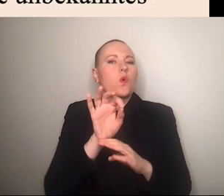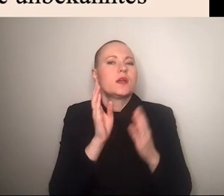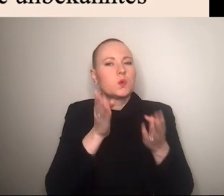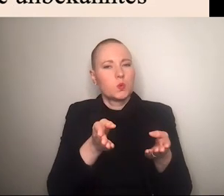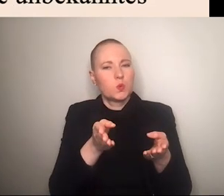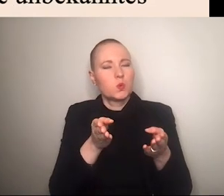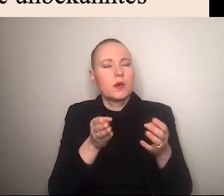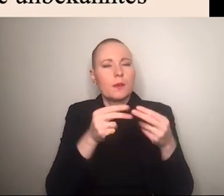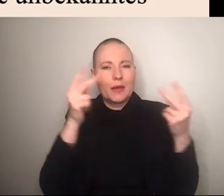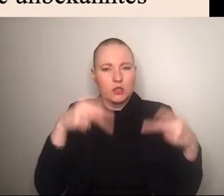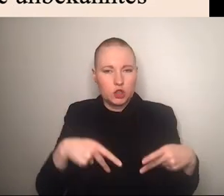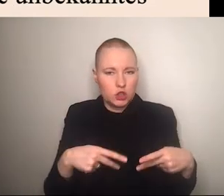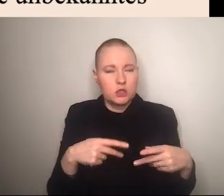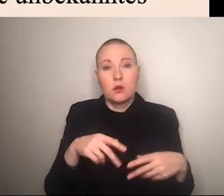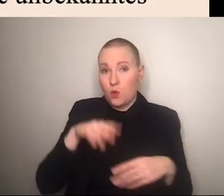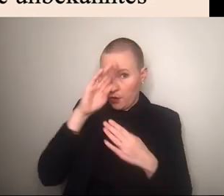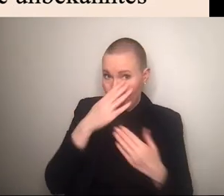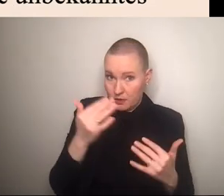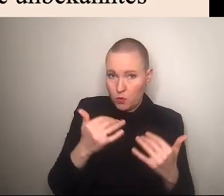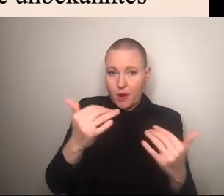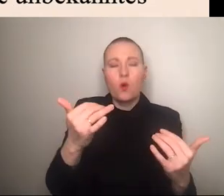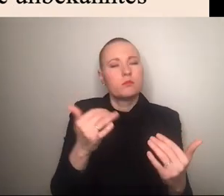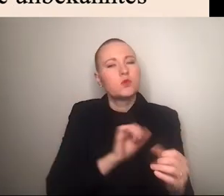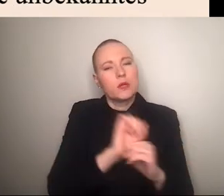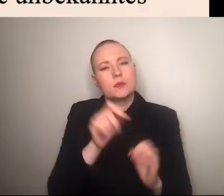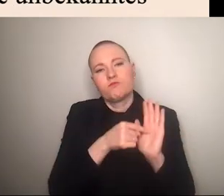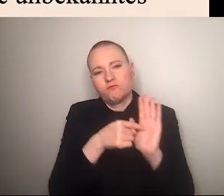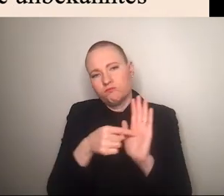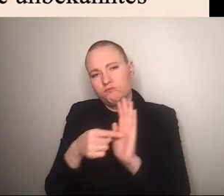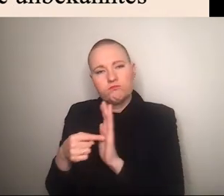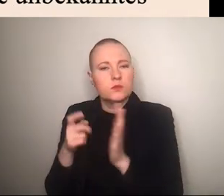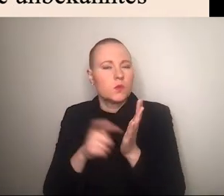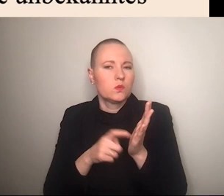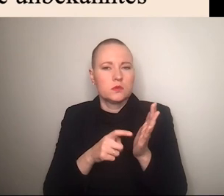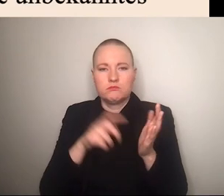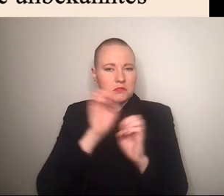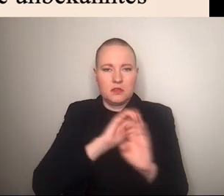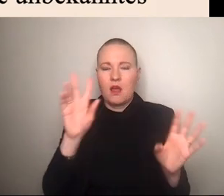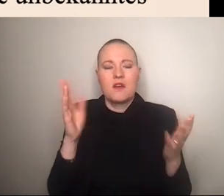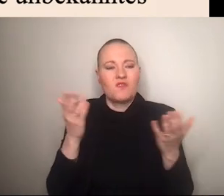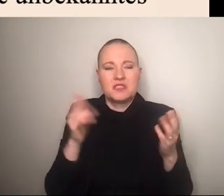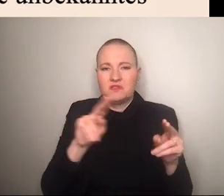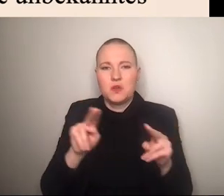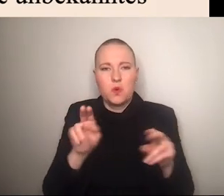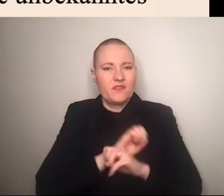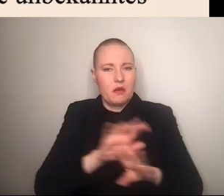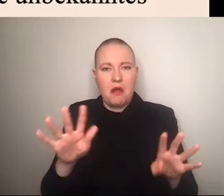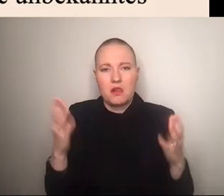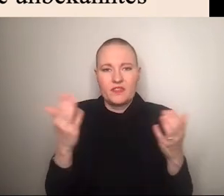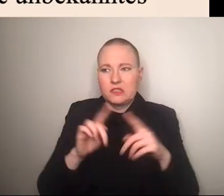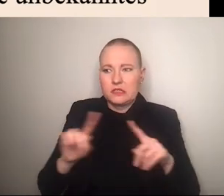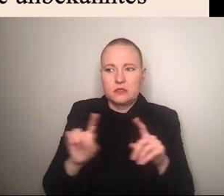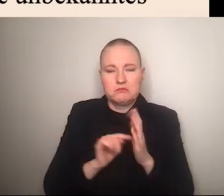unbekommen also auch ein unbekanntes publikum adressiert wird weil ihnen unklar ist welches video viral geht und wem was angezeigt wird oder auch nicht